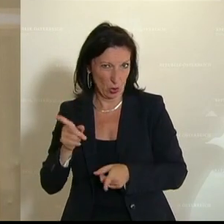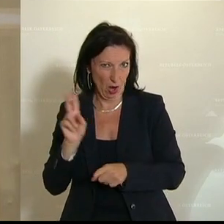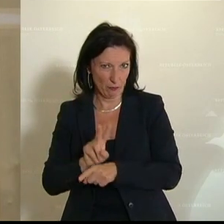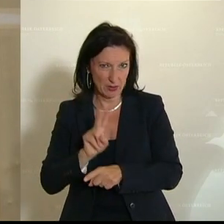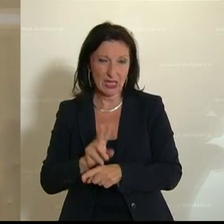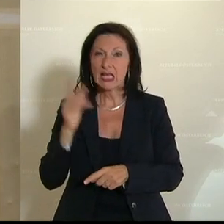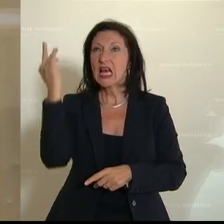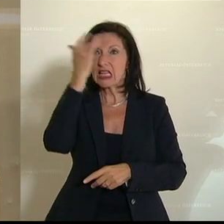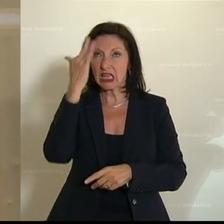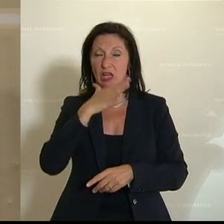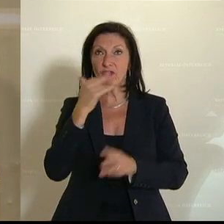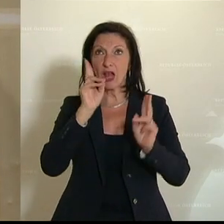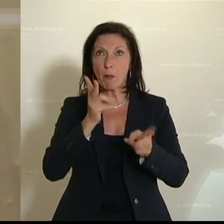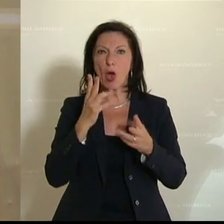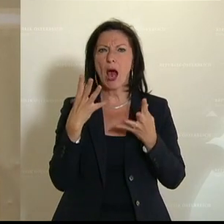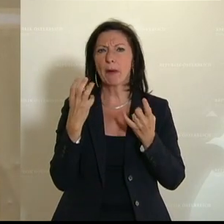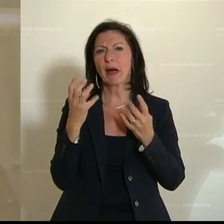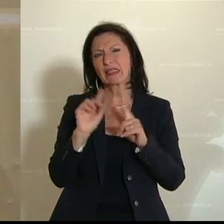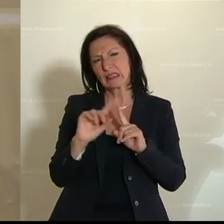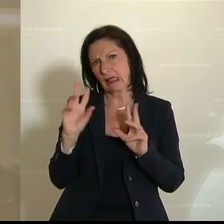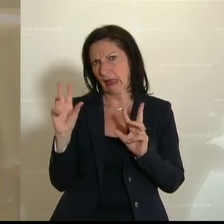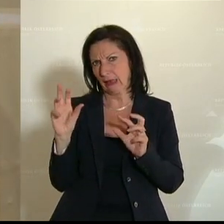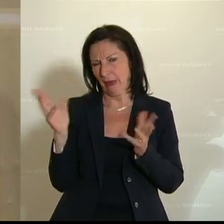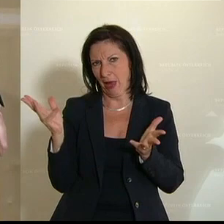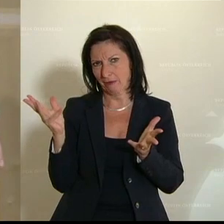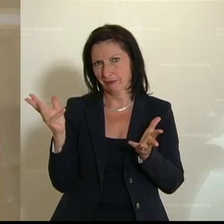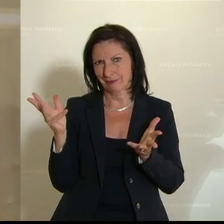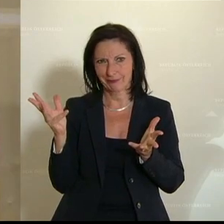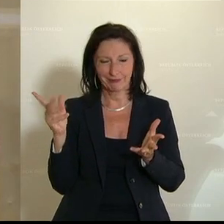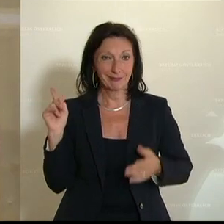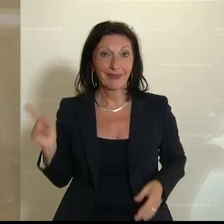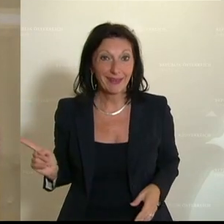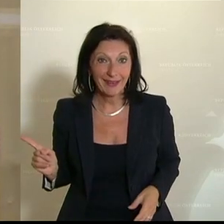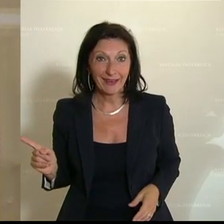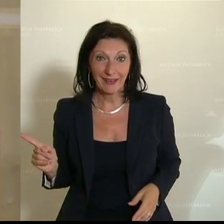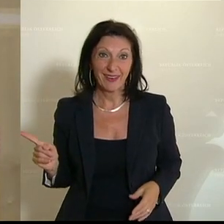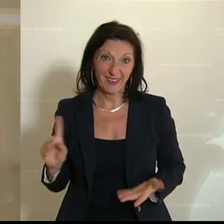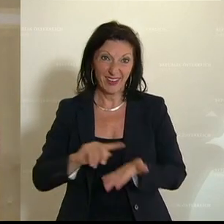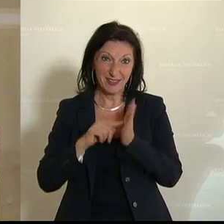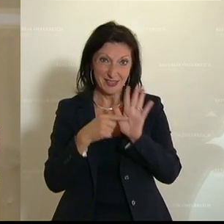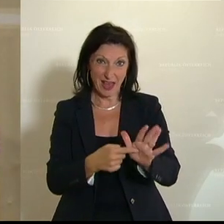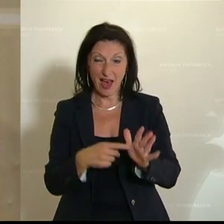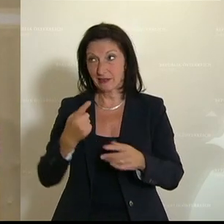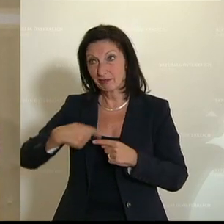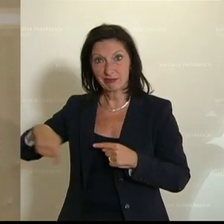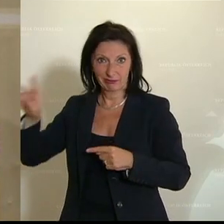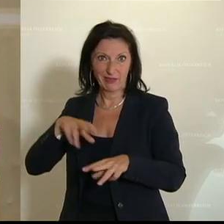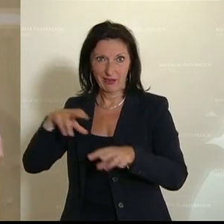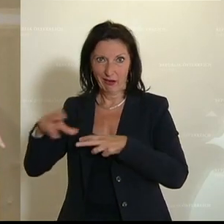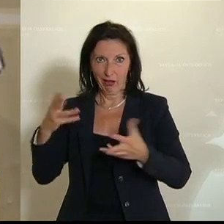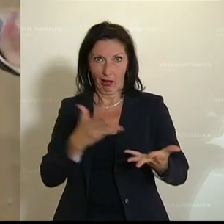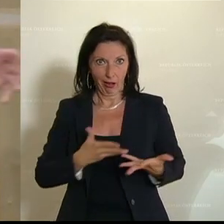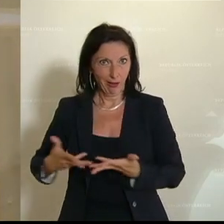viel möglich, Praktisches ist eine andere Frage. Damit hat er einfach nur Ratlosigkeit bei den Verantwortlichen hinterlassen.